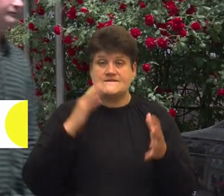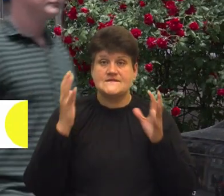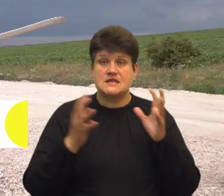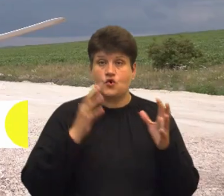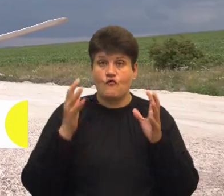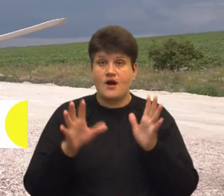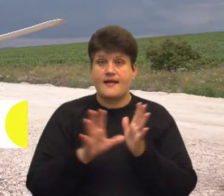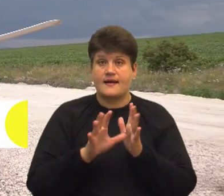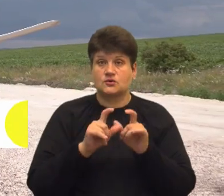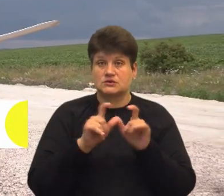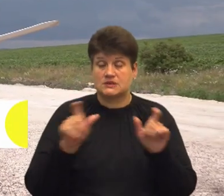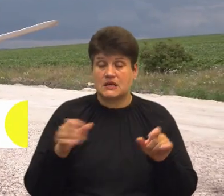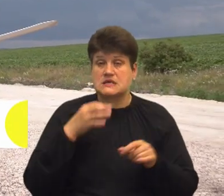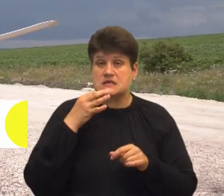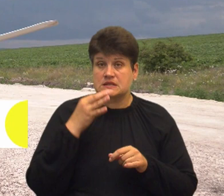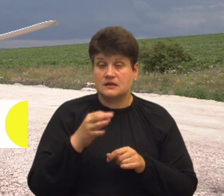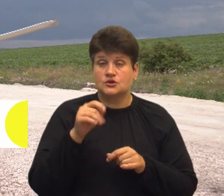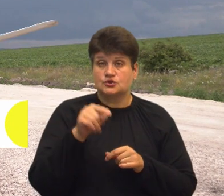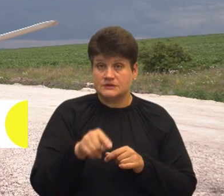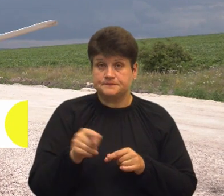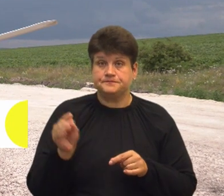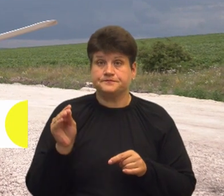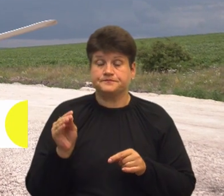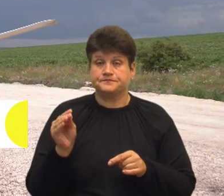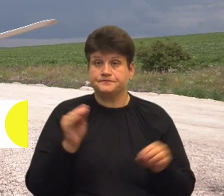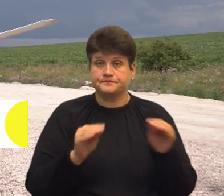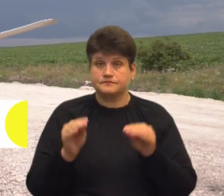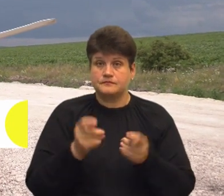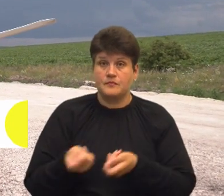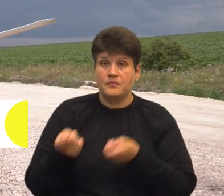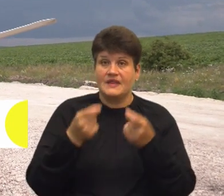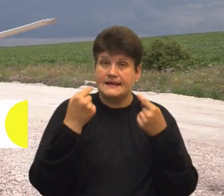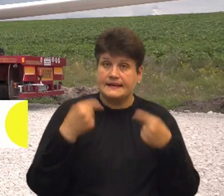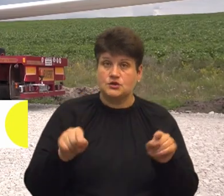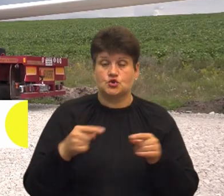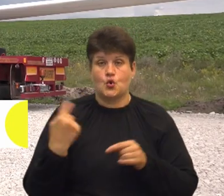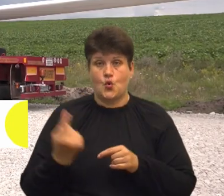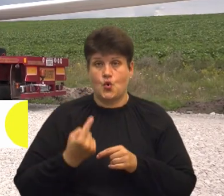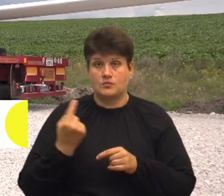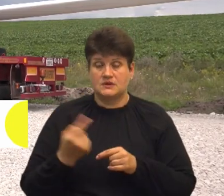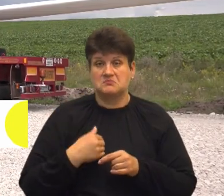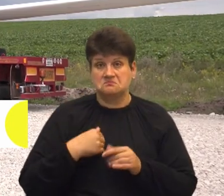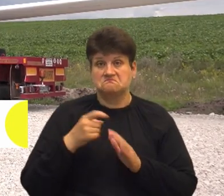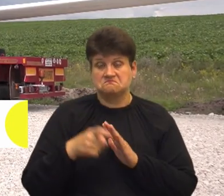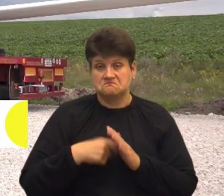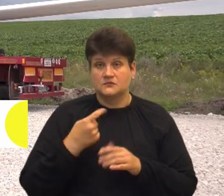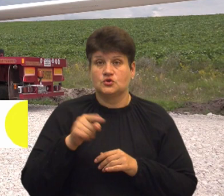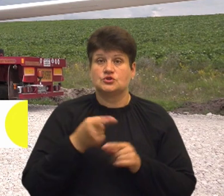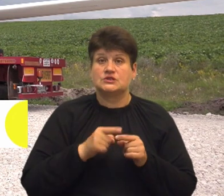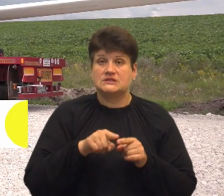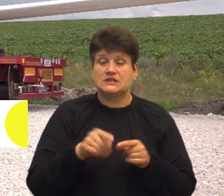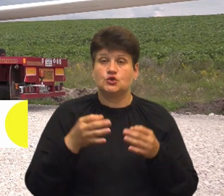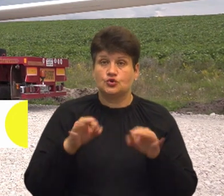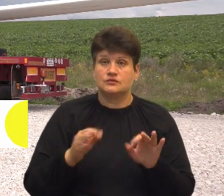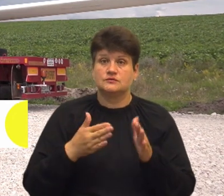Також сказали, що в Залізці ці комплектуючі везуть з іншої області З власних джерел нам стало відомо про те, що цей дозвіл